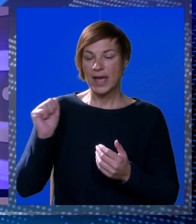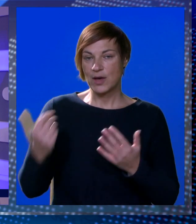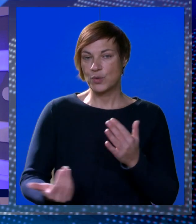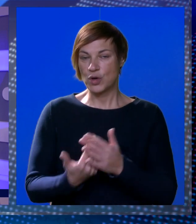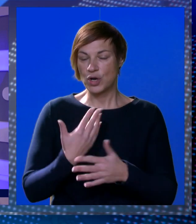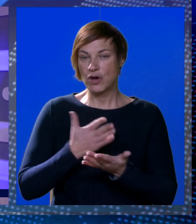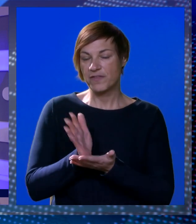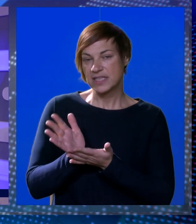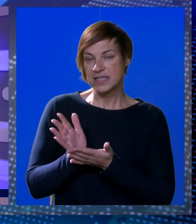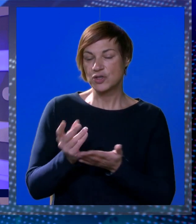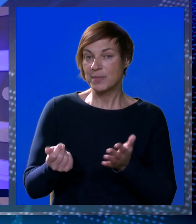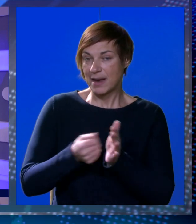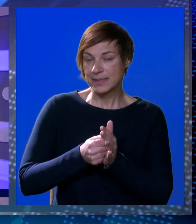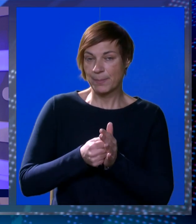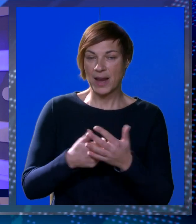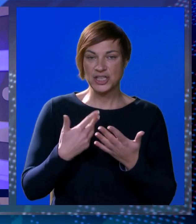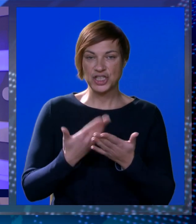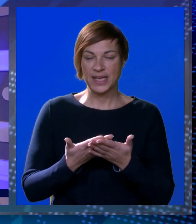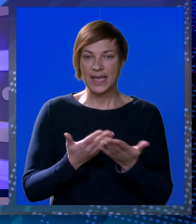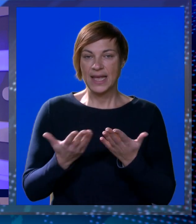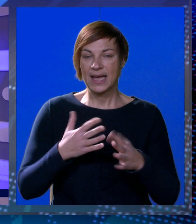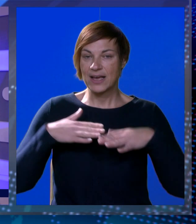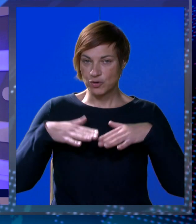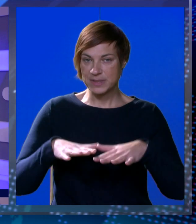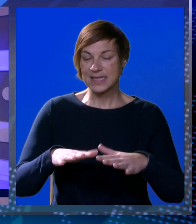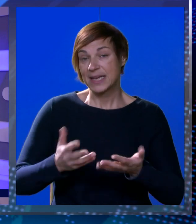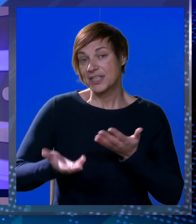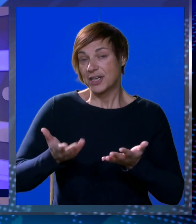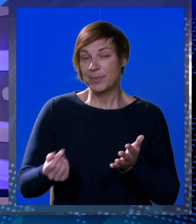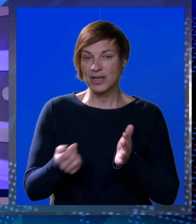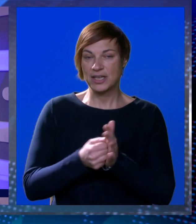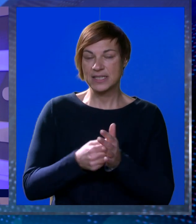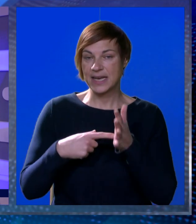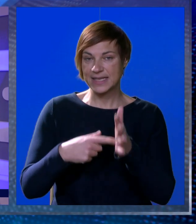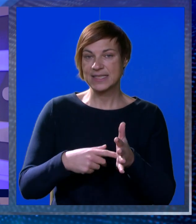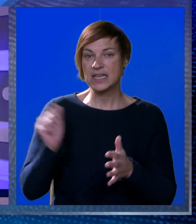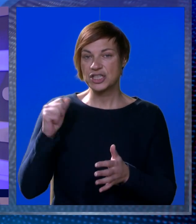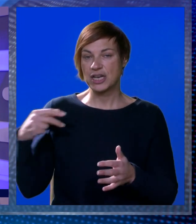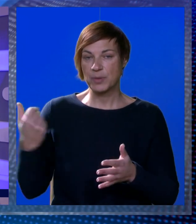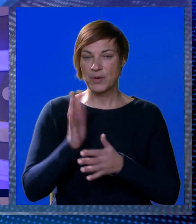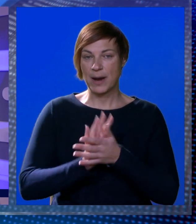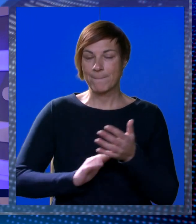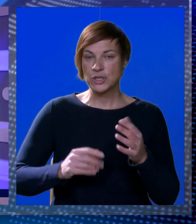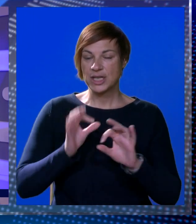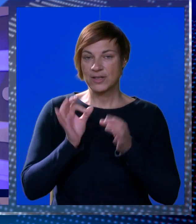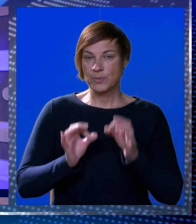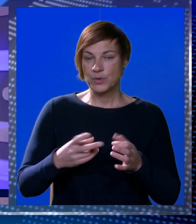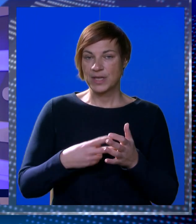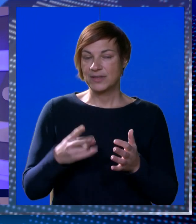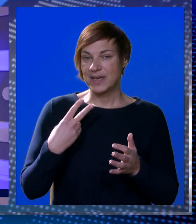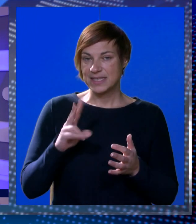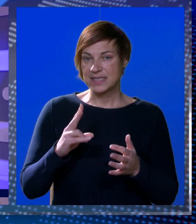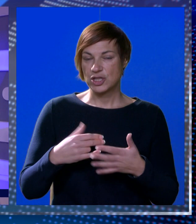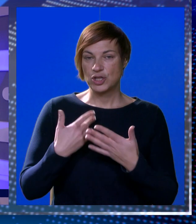je euro postao nova službena valuta plaćanja. Kako bi se građani prilagodili cijenama izraženim u eurima, početkom rujna